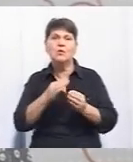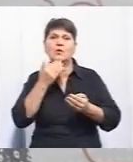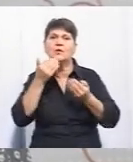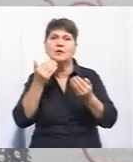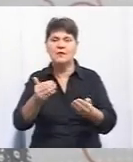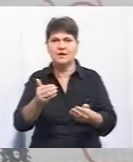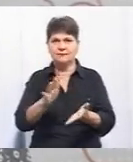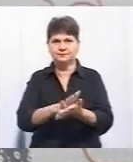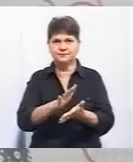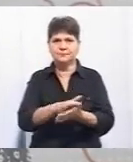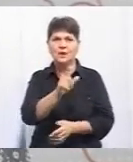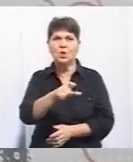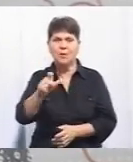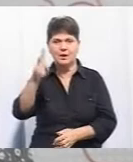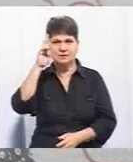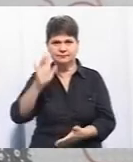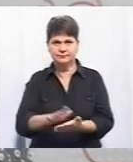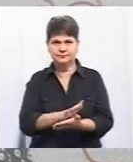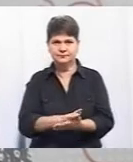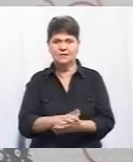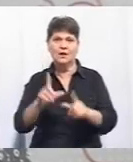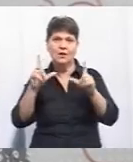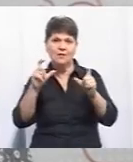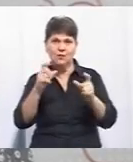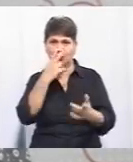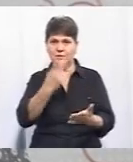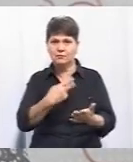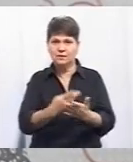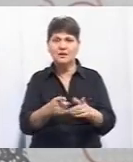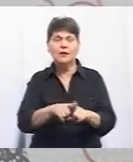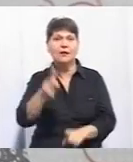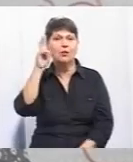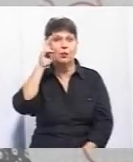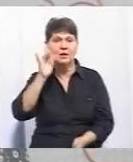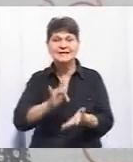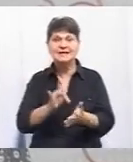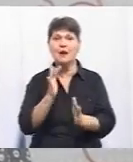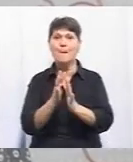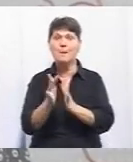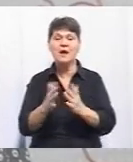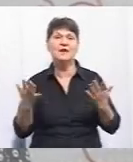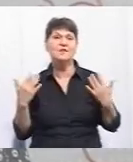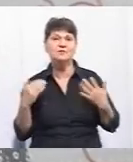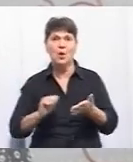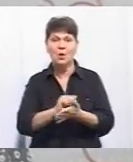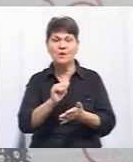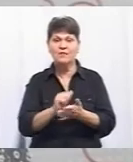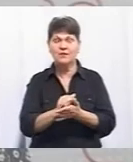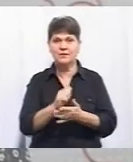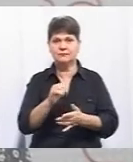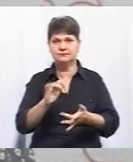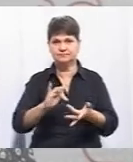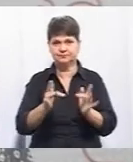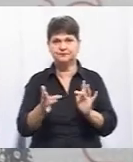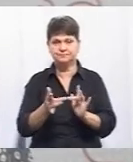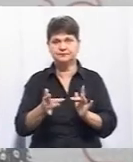антисанітарію у громадських вбиральнях. Фото одного із таких туалетів в Центральному парку відпочинку опублікував у соцмережах місцевий